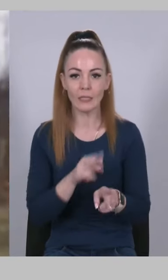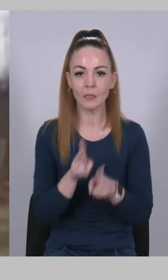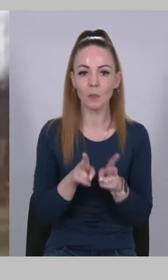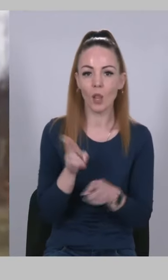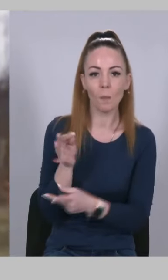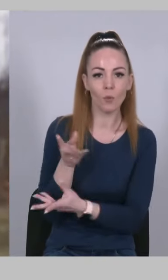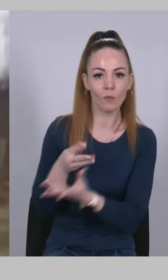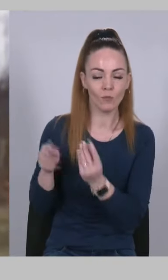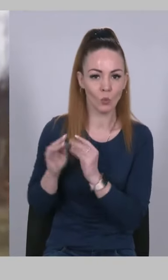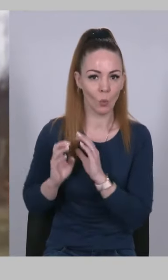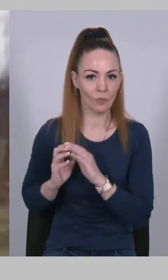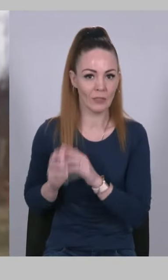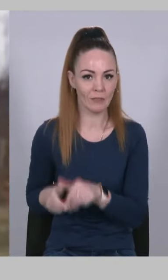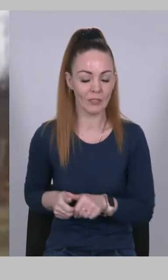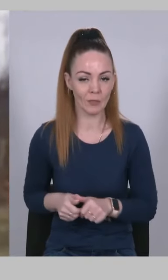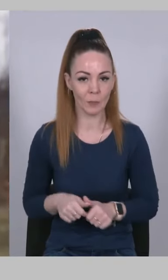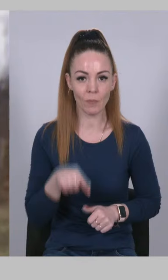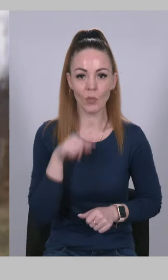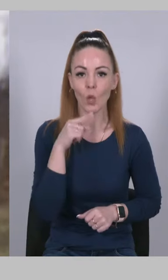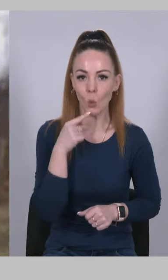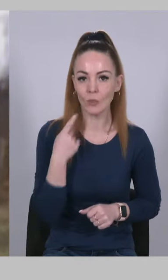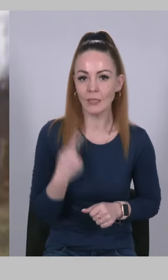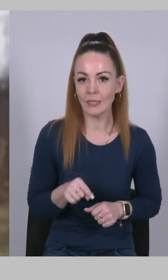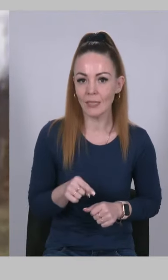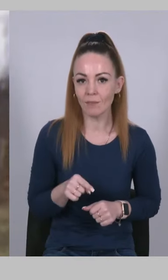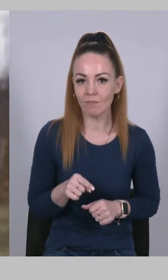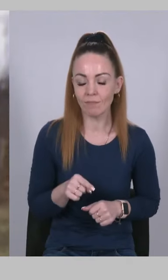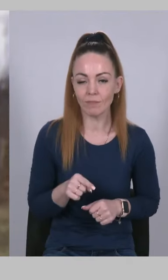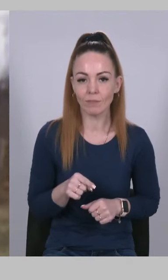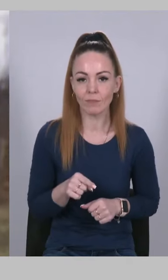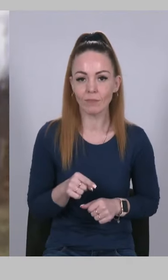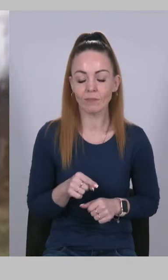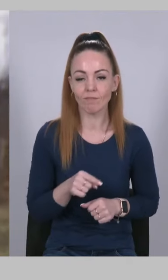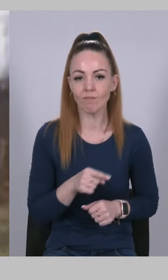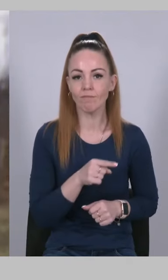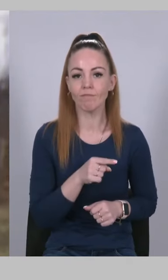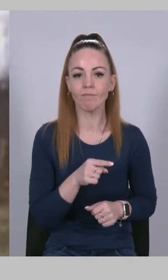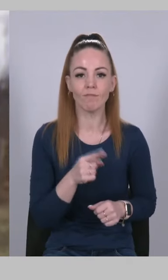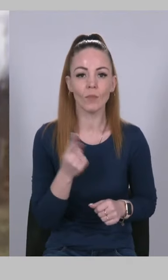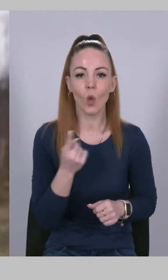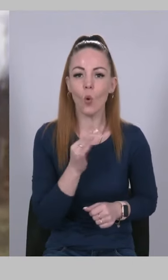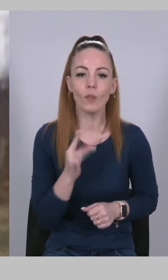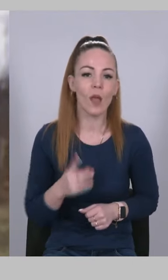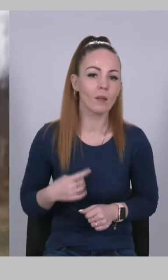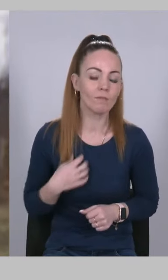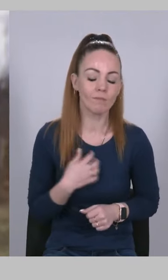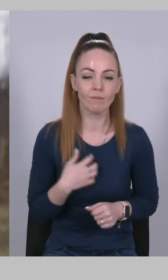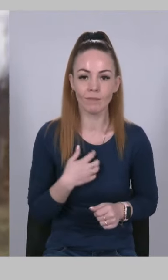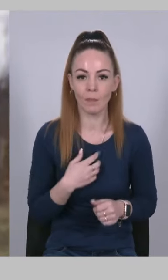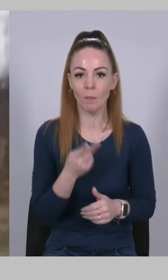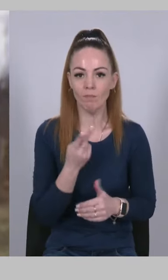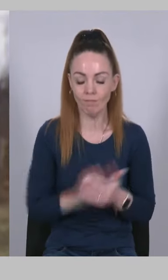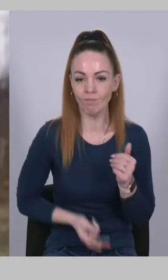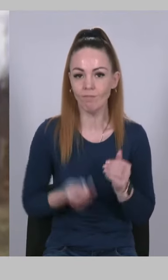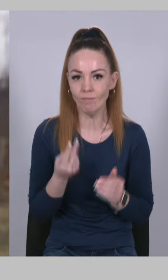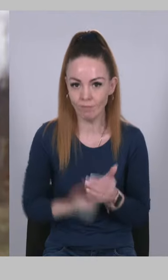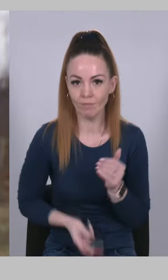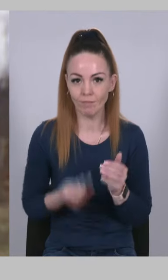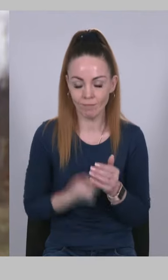світу. Росія зазнавала однієї стратегічної поразки за іншою.